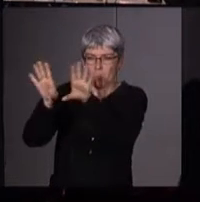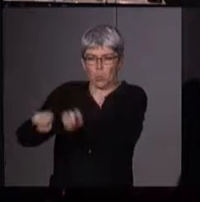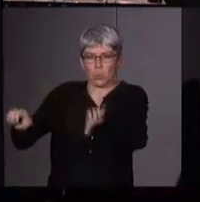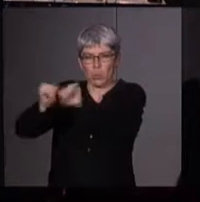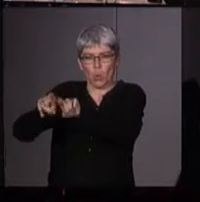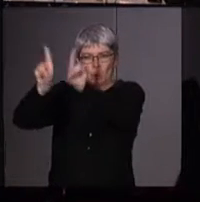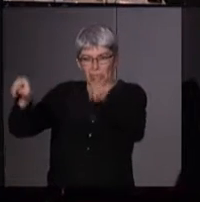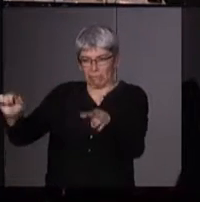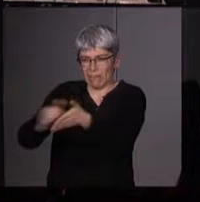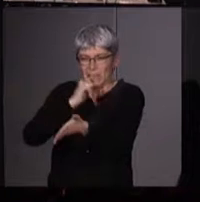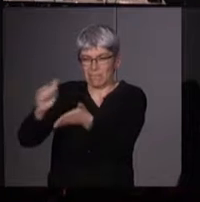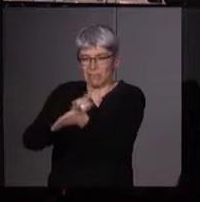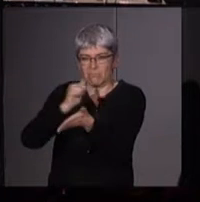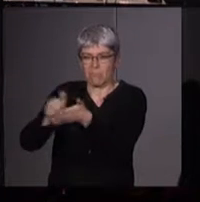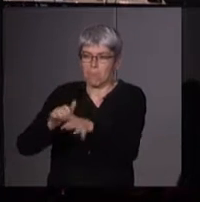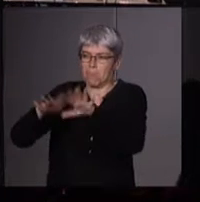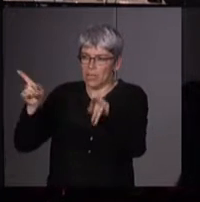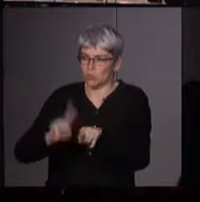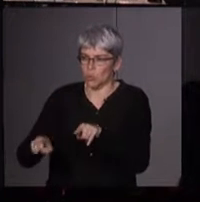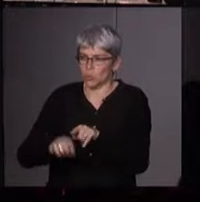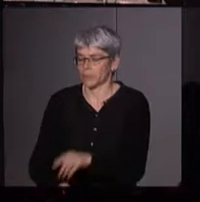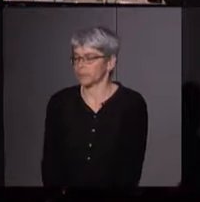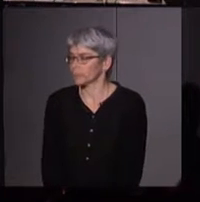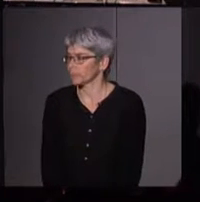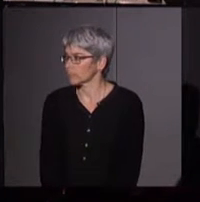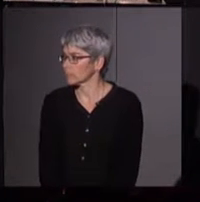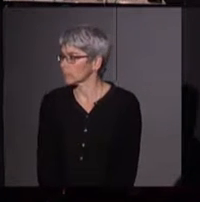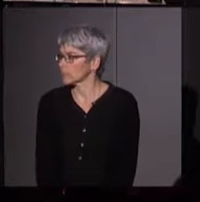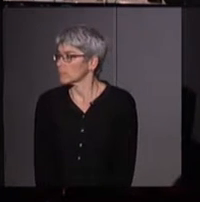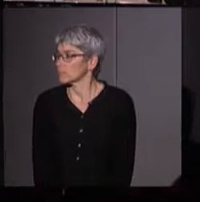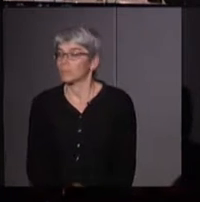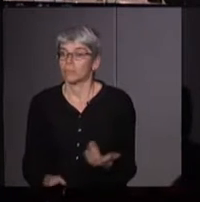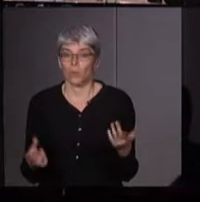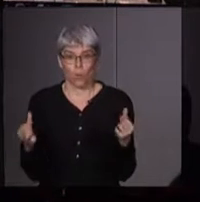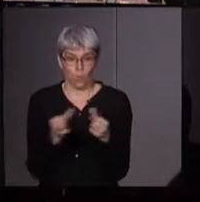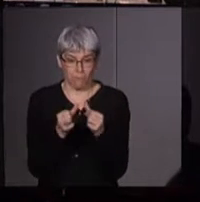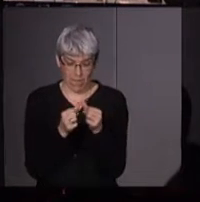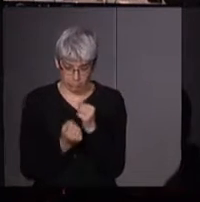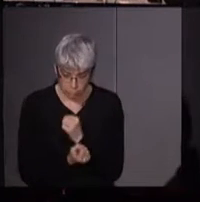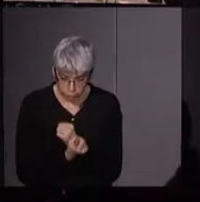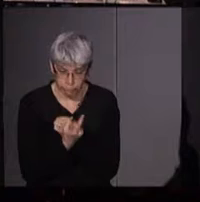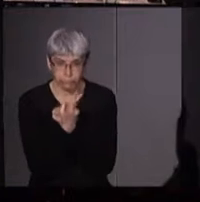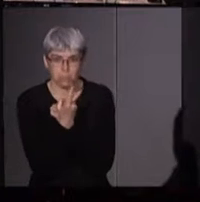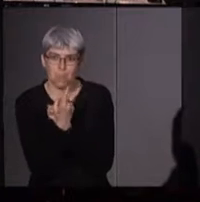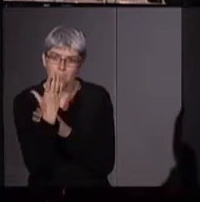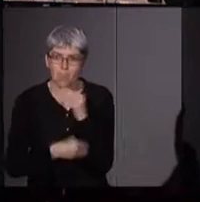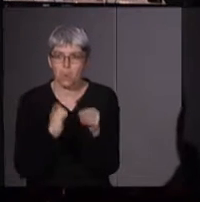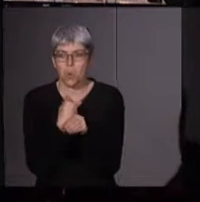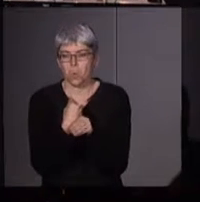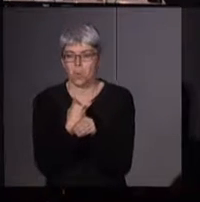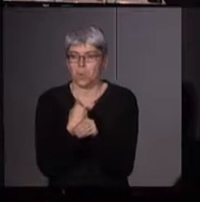qui détruit tant de choses dans son passage. L'idée est de faire renaître donc un monde